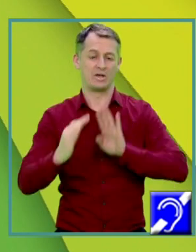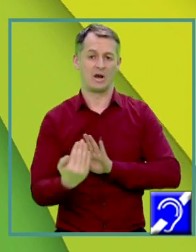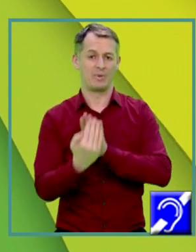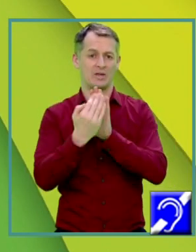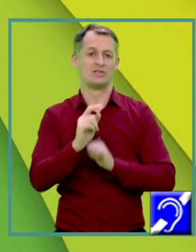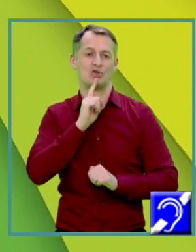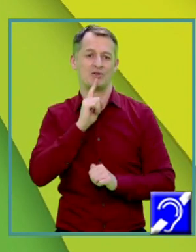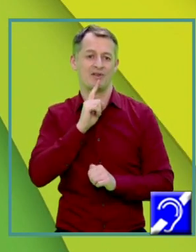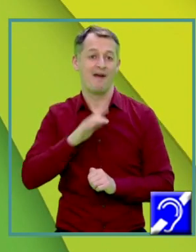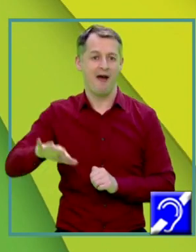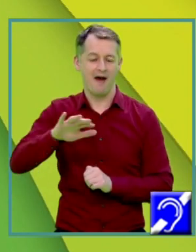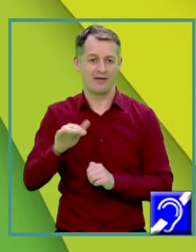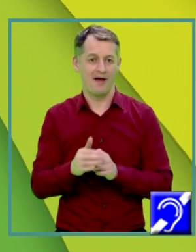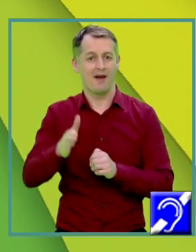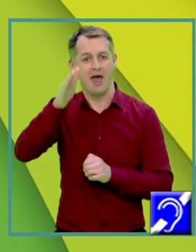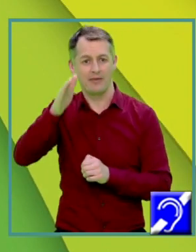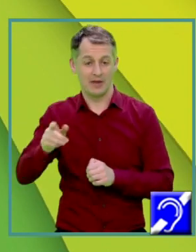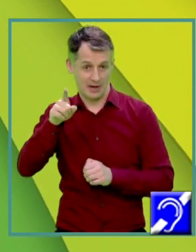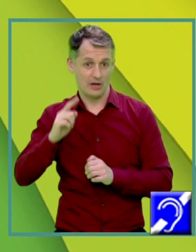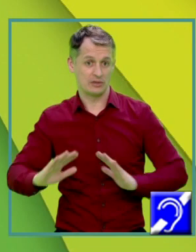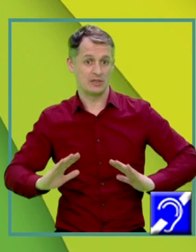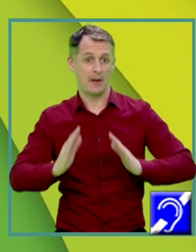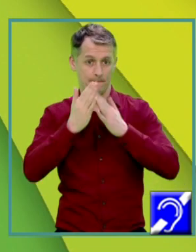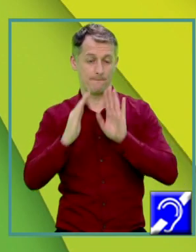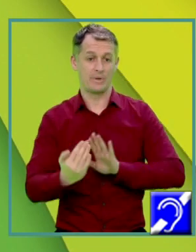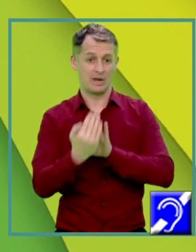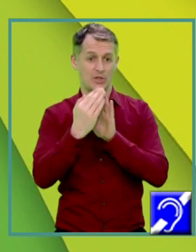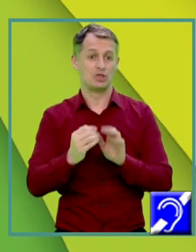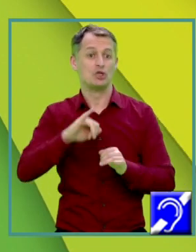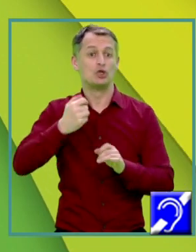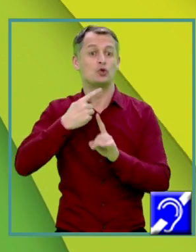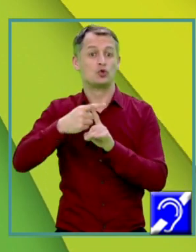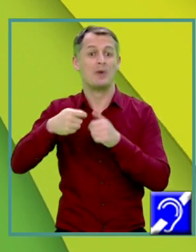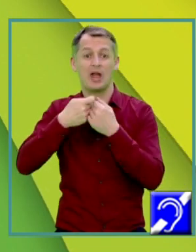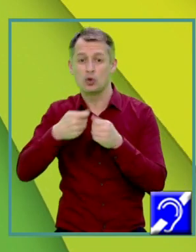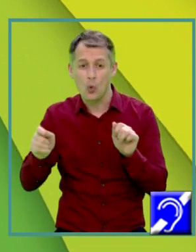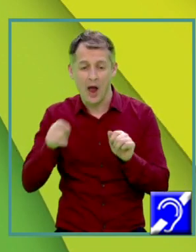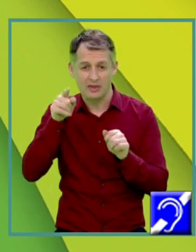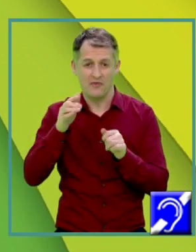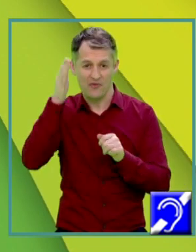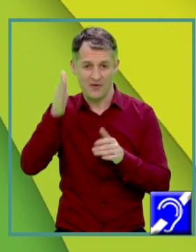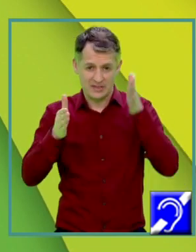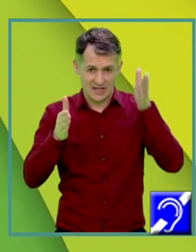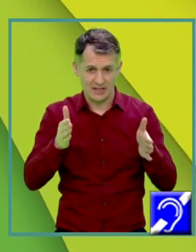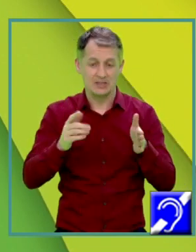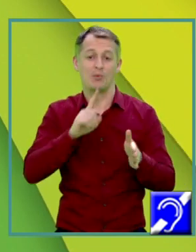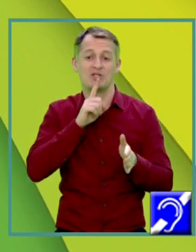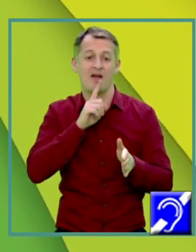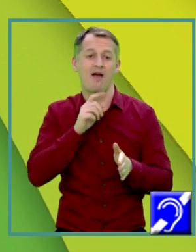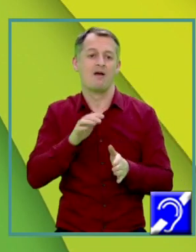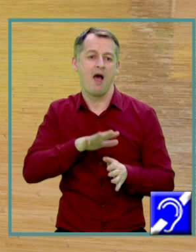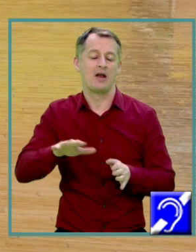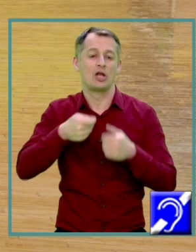piramidei și că suma ariilor tuturor fețelor unei piramide se numește aria totală a